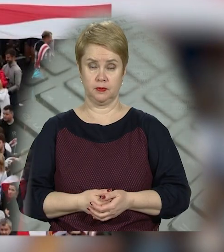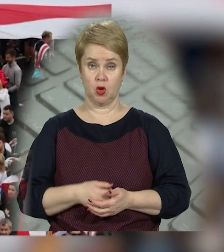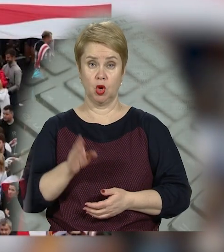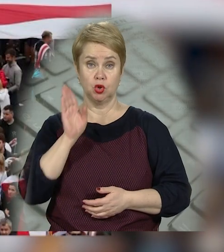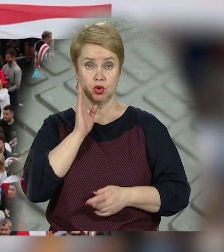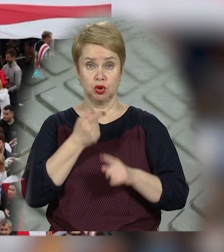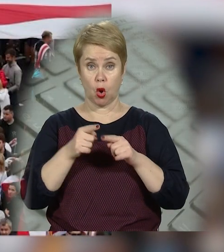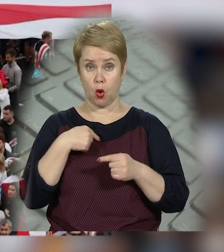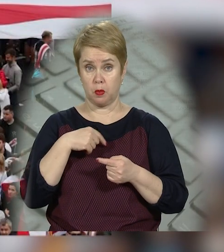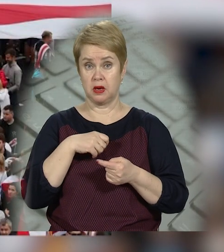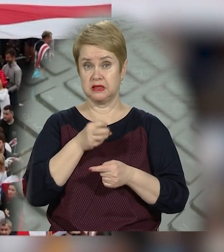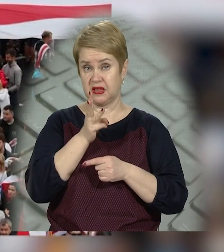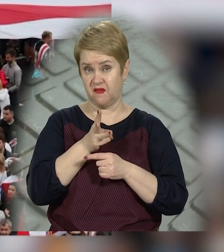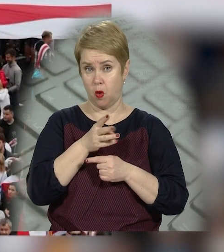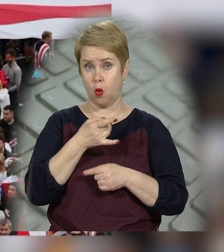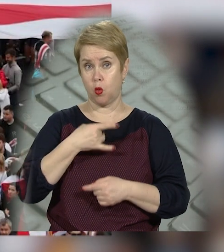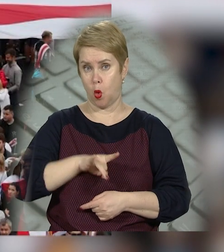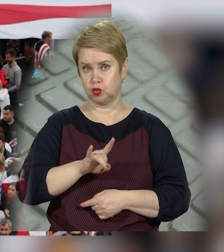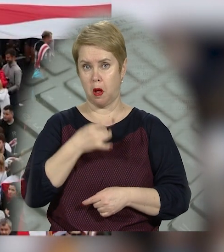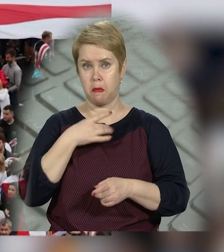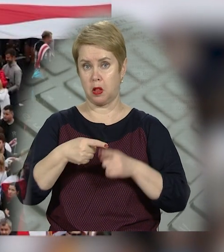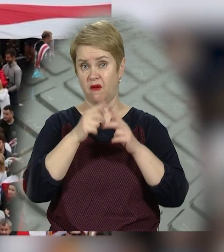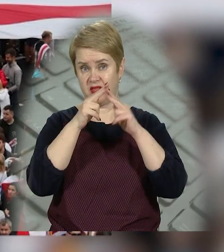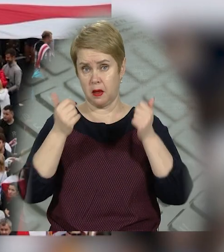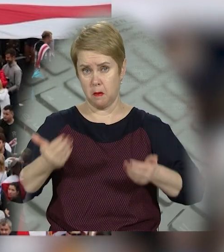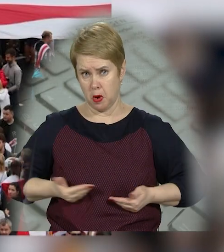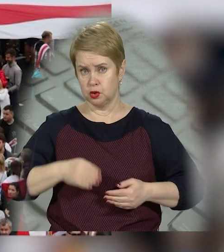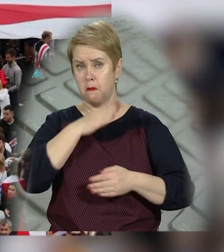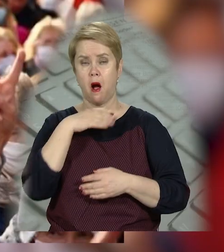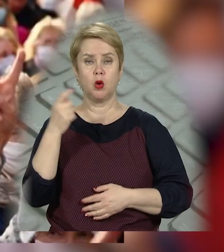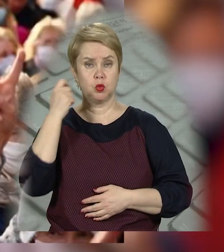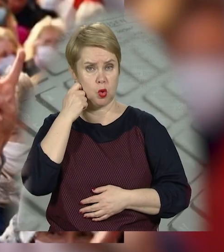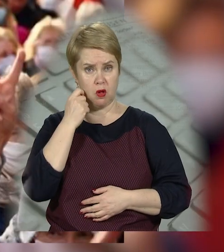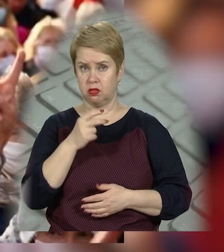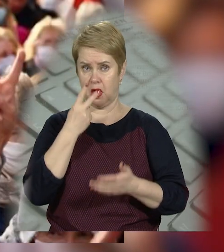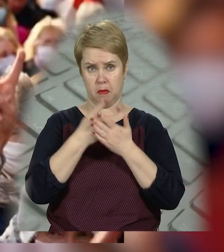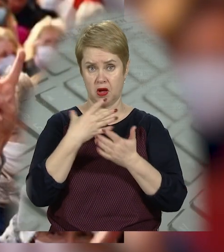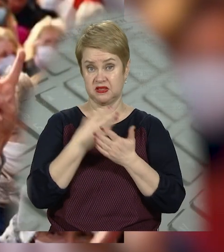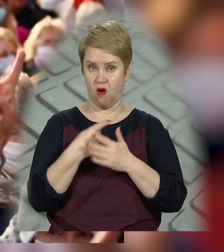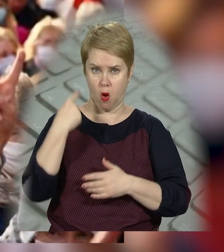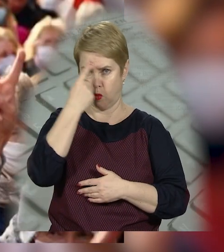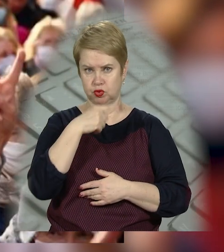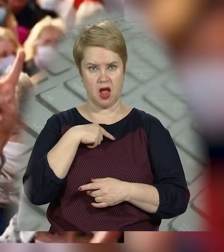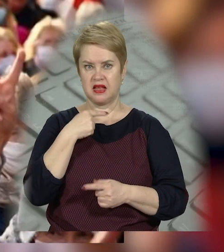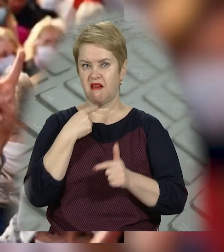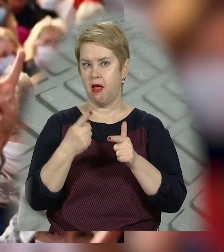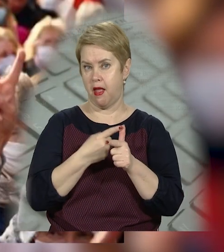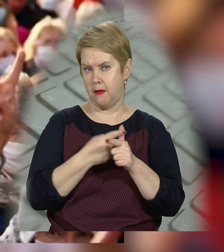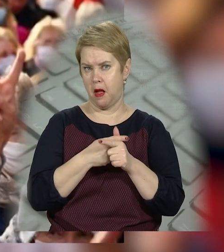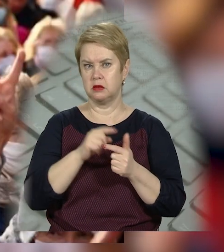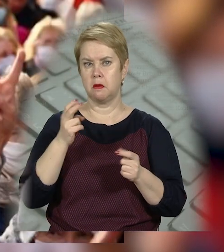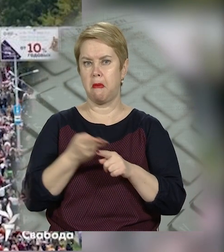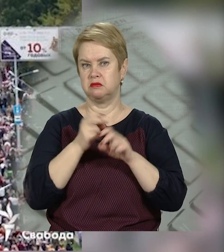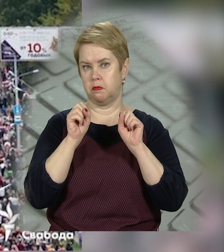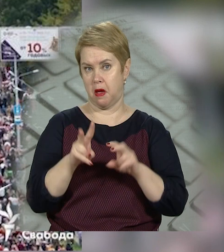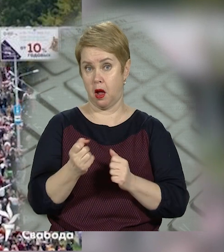Жінка, з якою ми записали інтерв'ю, уродженка Білорусі та у Дніпрі мешкає вже багато років. Не показує свої обличчя і не називає ім'я з міркувань